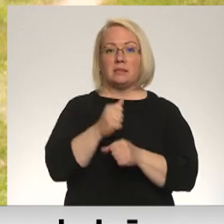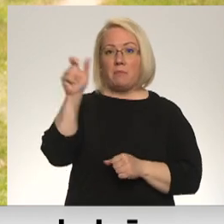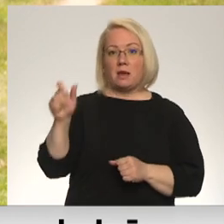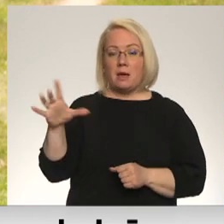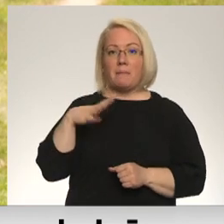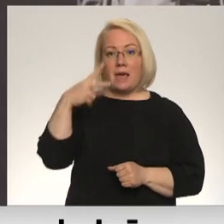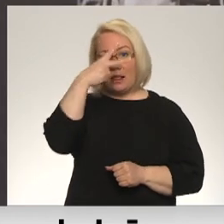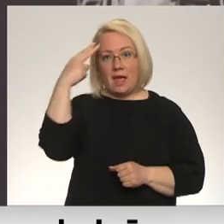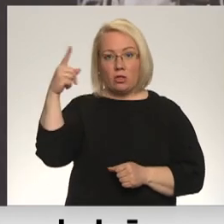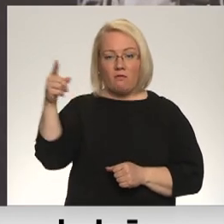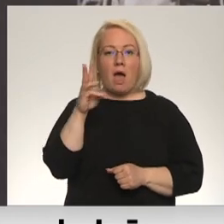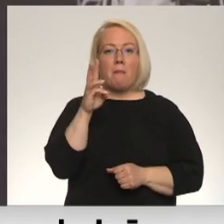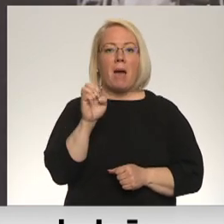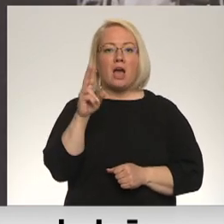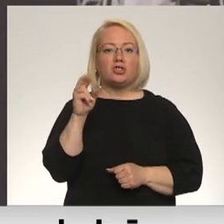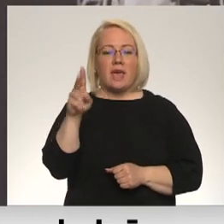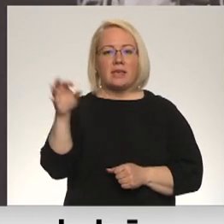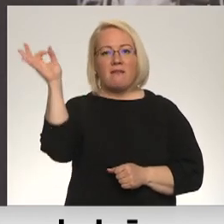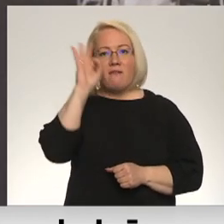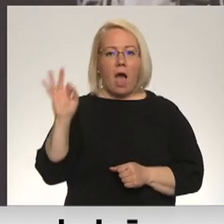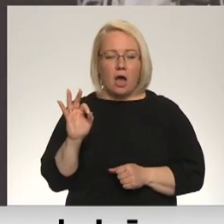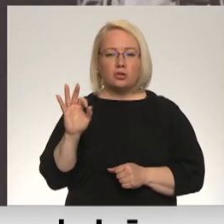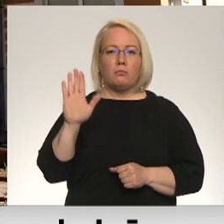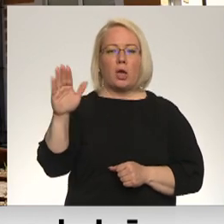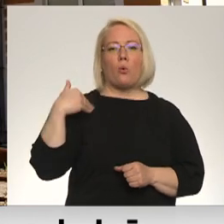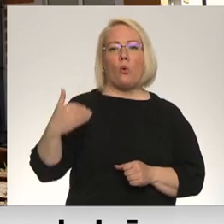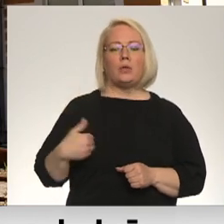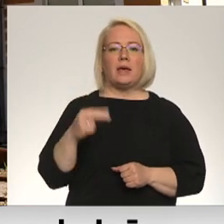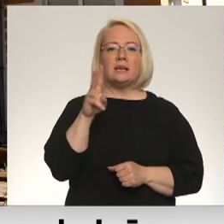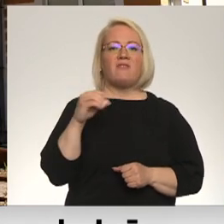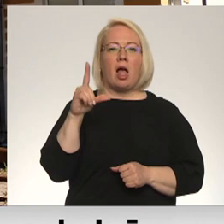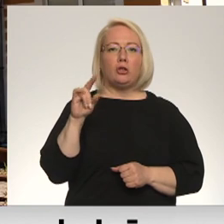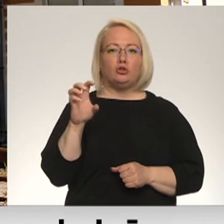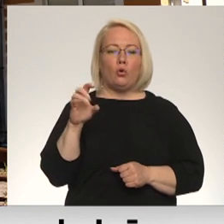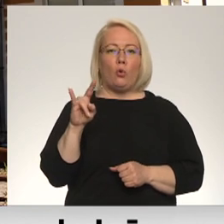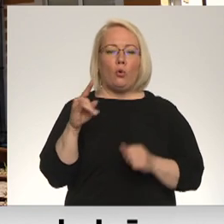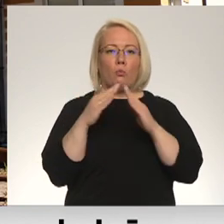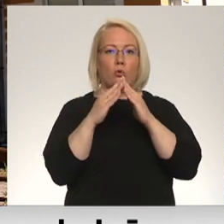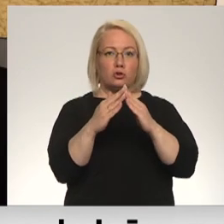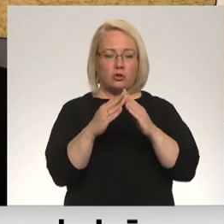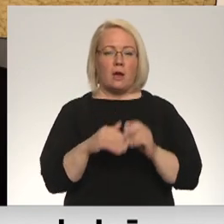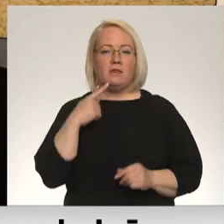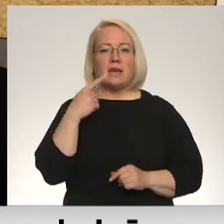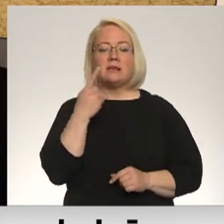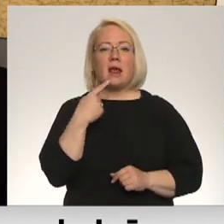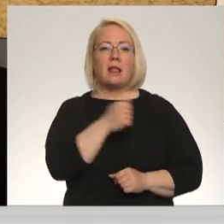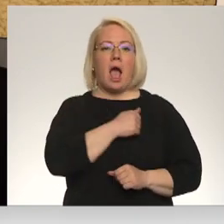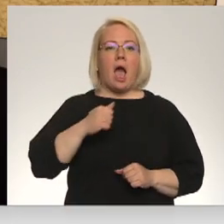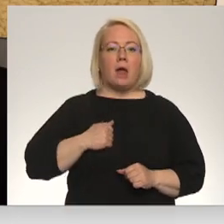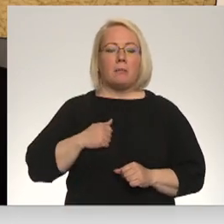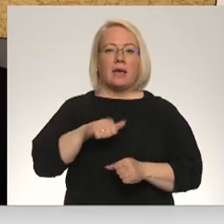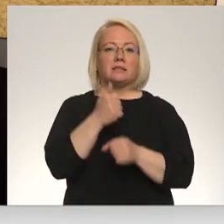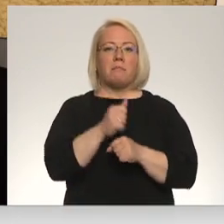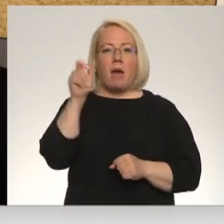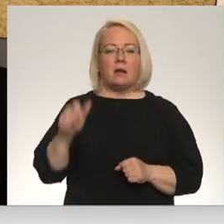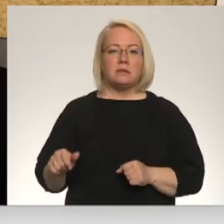Lietuvā, mažaiķos, vācu pie kuldīgas pelču buižā. Nebedīs jau Sarkanās armijas pārstāvi nelaidīs uz